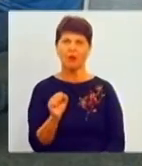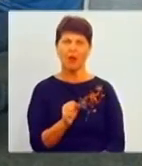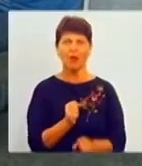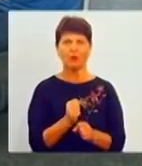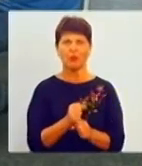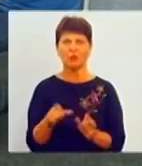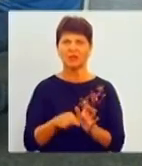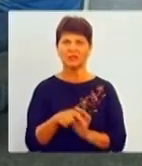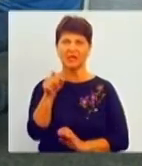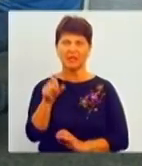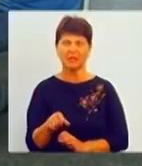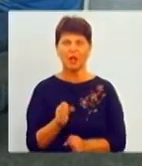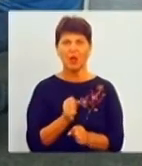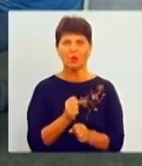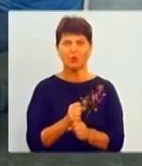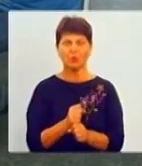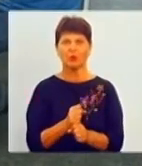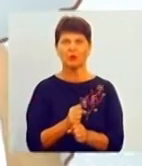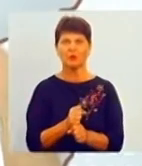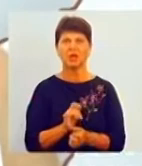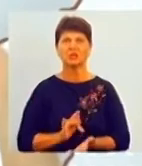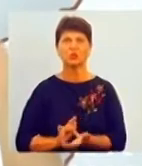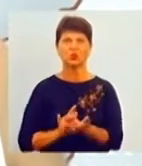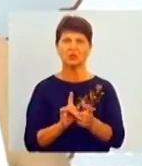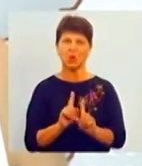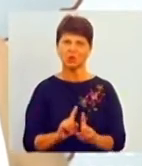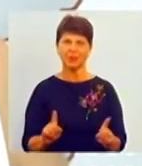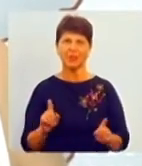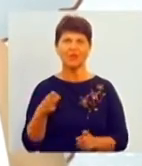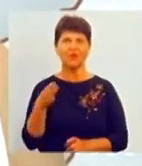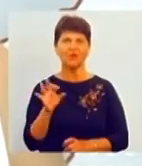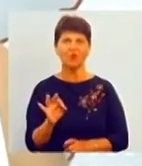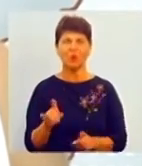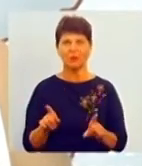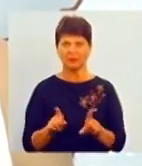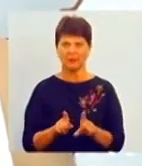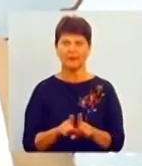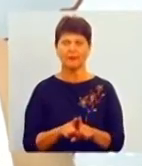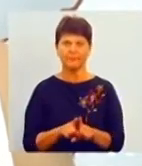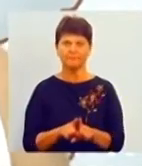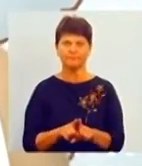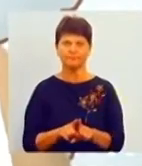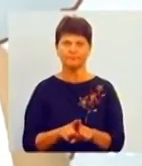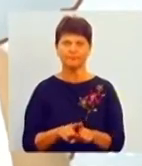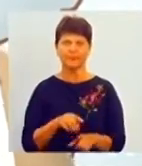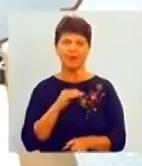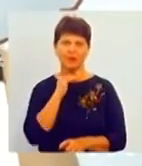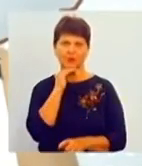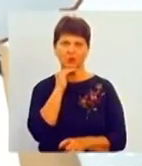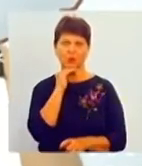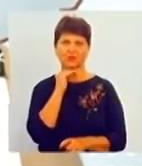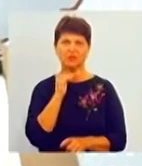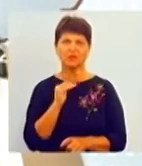клієнтом, робота з туристами особливо така досить річ